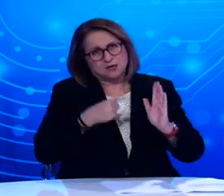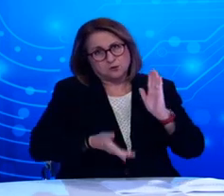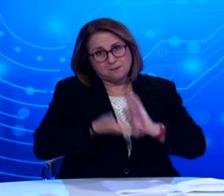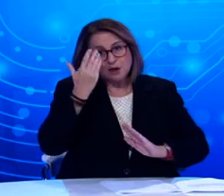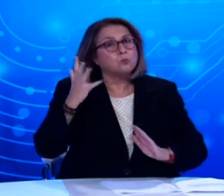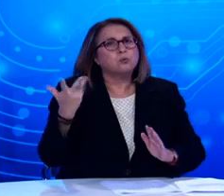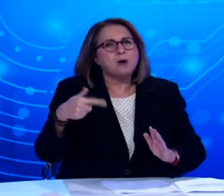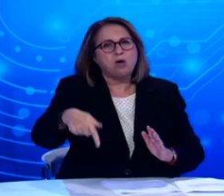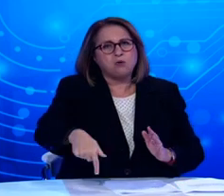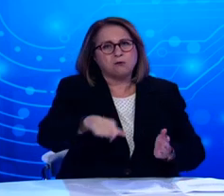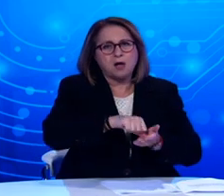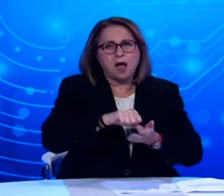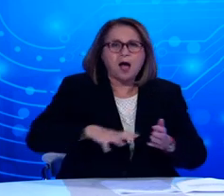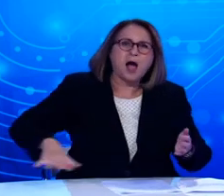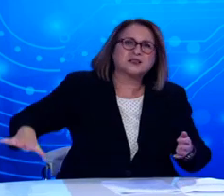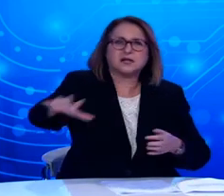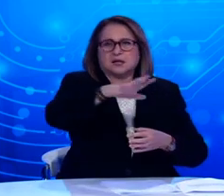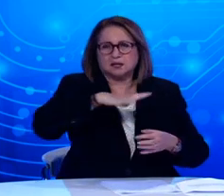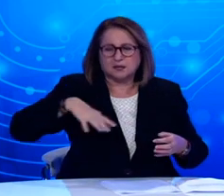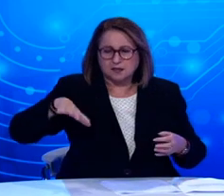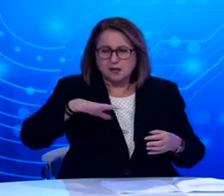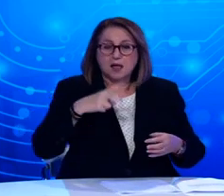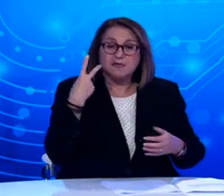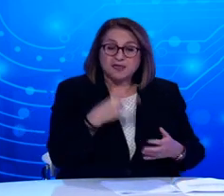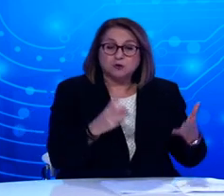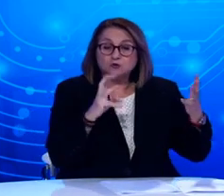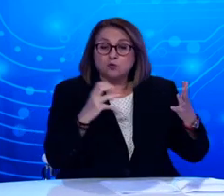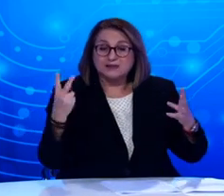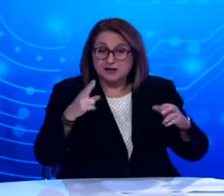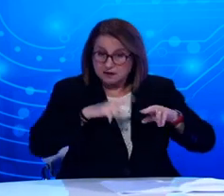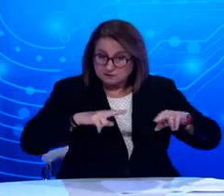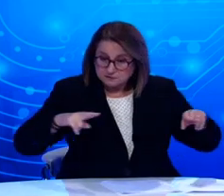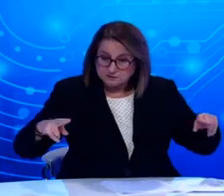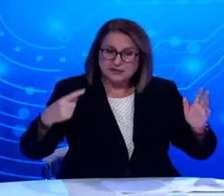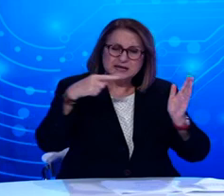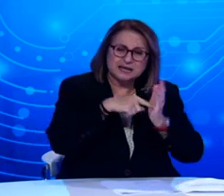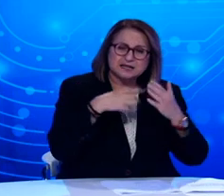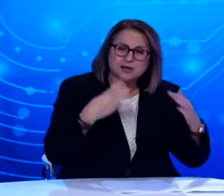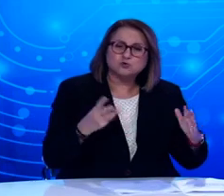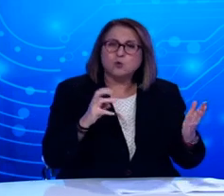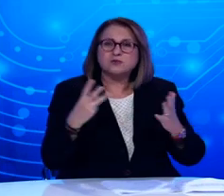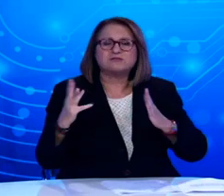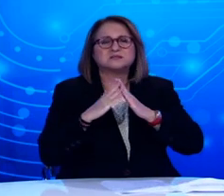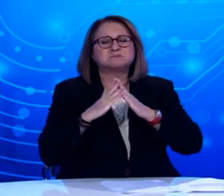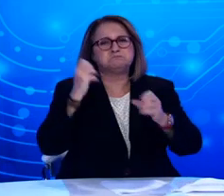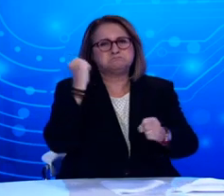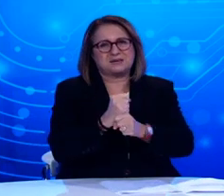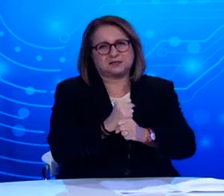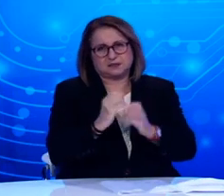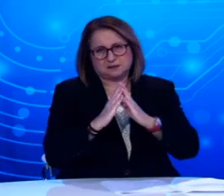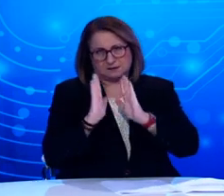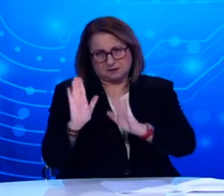Αττική. 263 νοσηλεύονται και 1.837 αναρώνουν κατοίκων. Από αυτά τα 2.100,